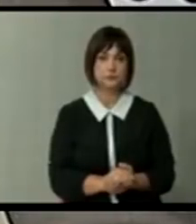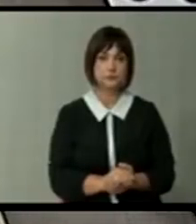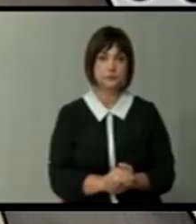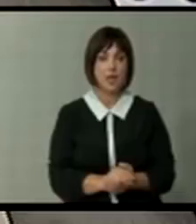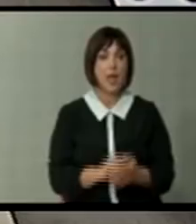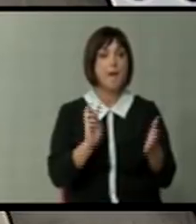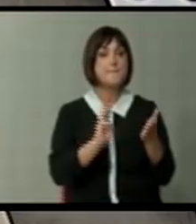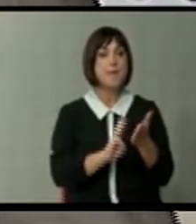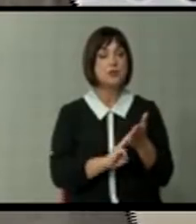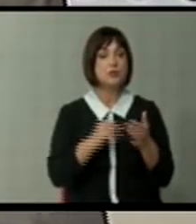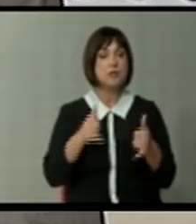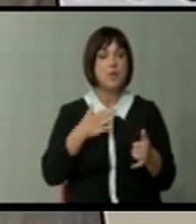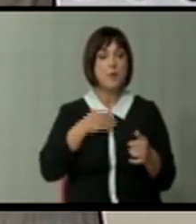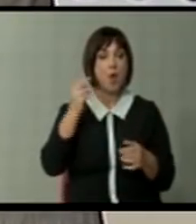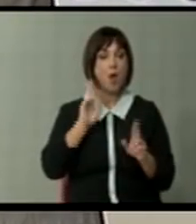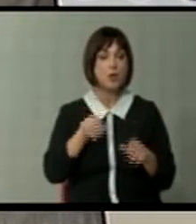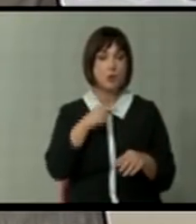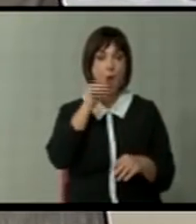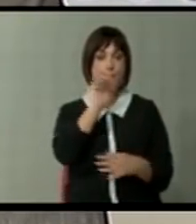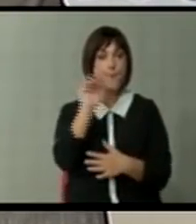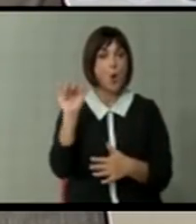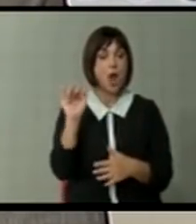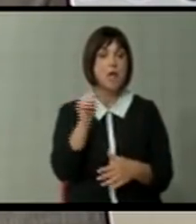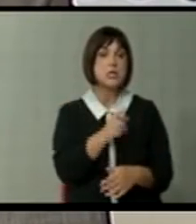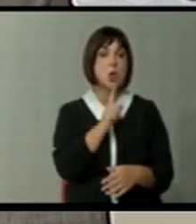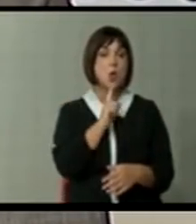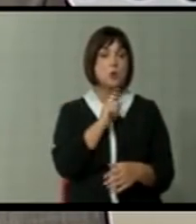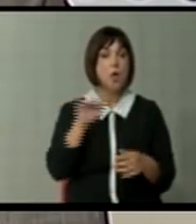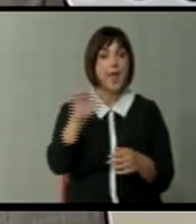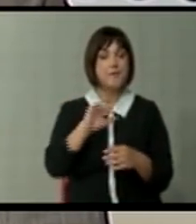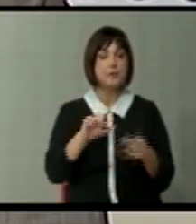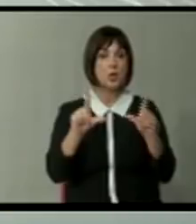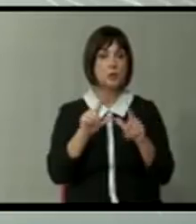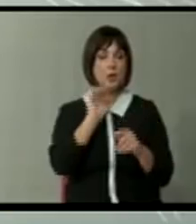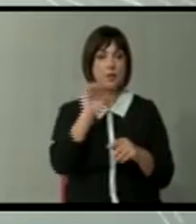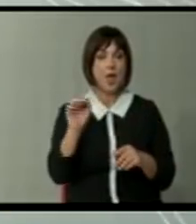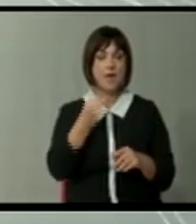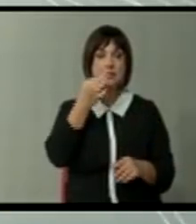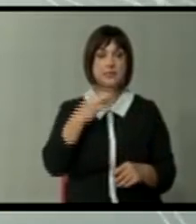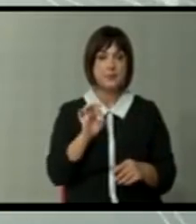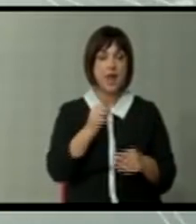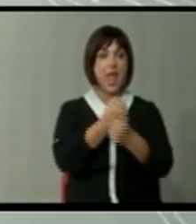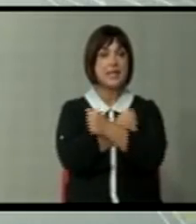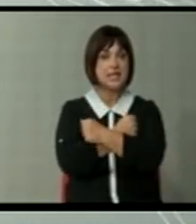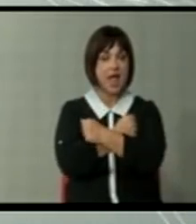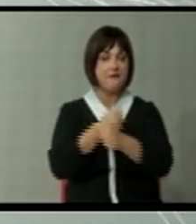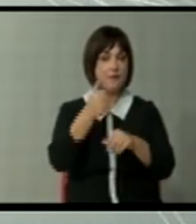Малчевски денески имавме можност да ги чуеме по раките што кон ЕУ гиопатија Ципрас и Заев.